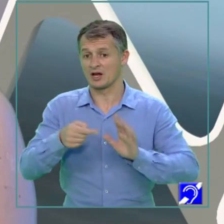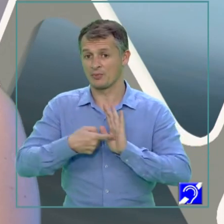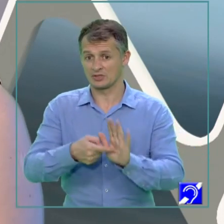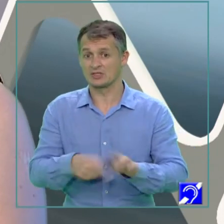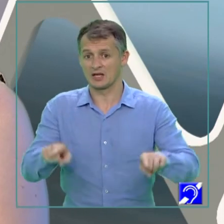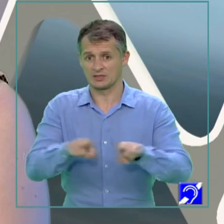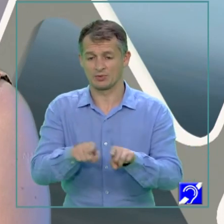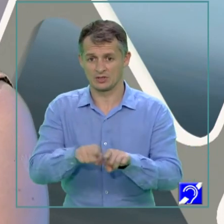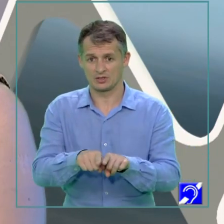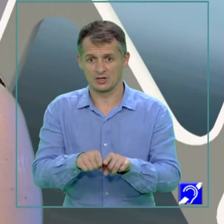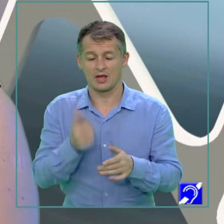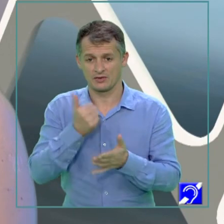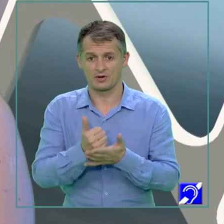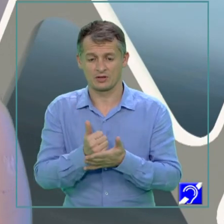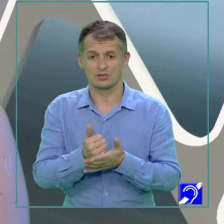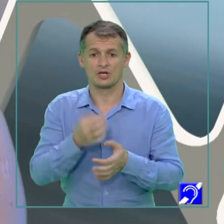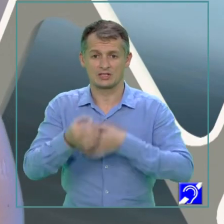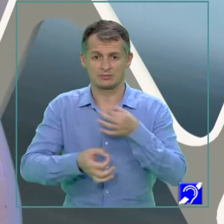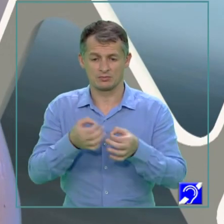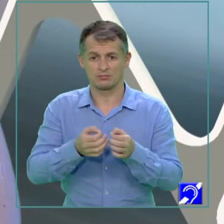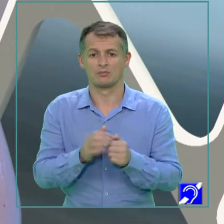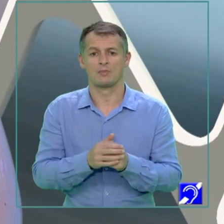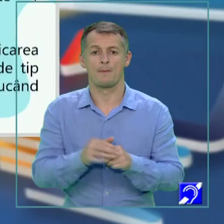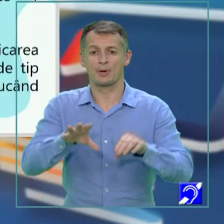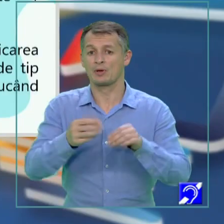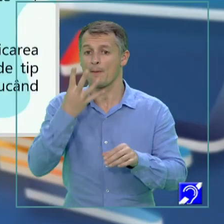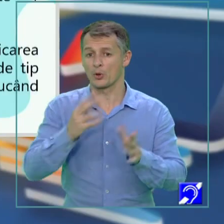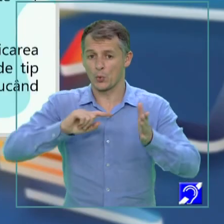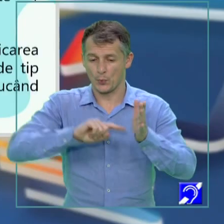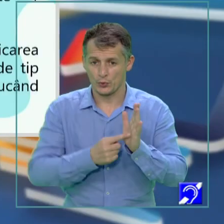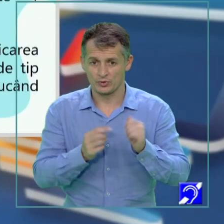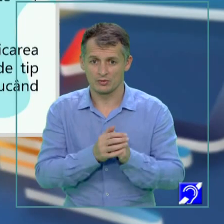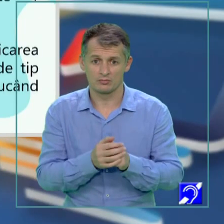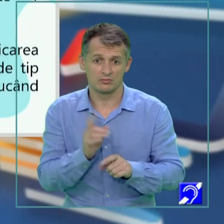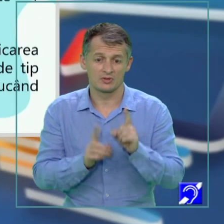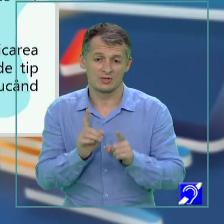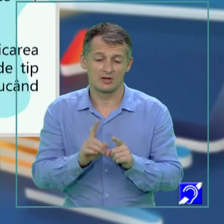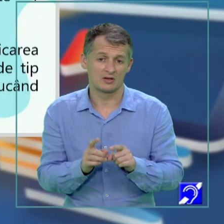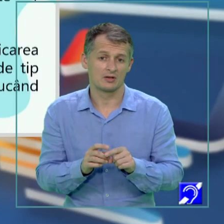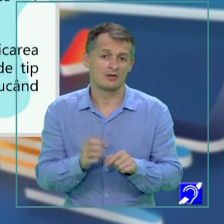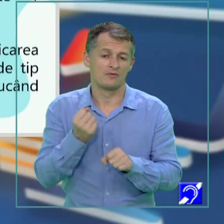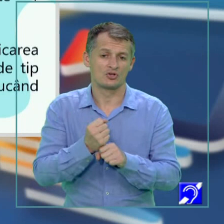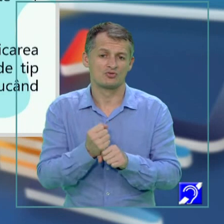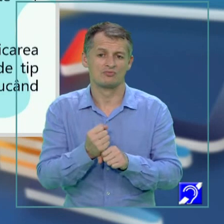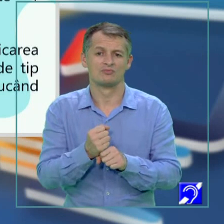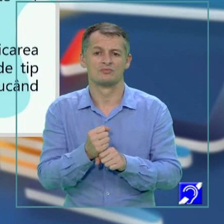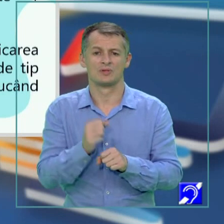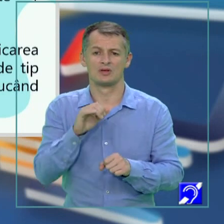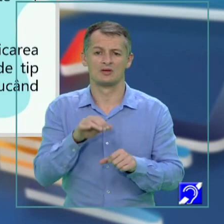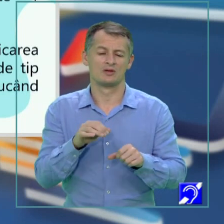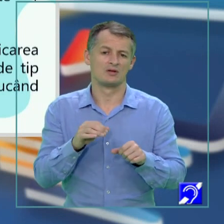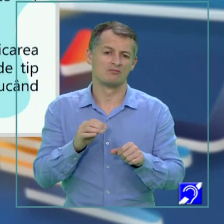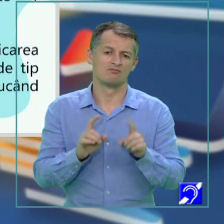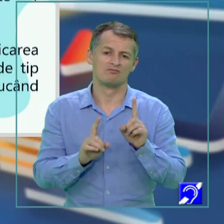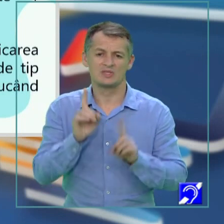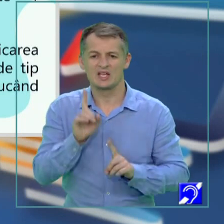adecvat și nuanțat, atunci vei avea 4 puncte pentru această prezentare, în timp ce o abordare schematică ezitantă va primi doar 2